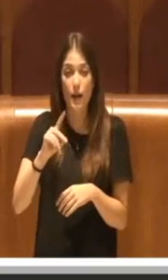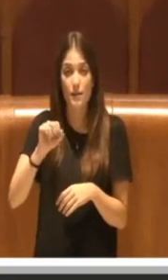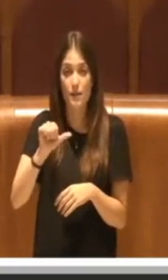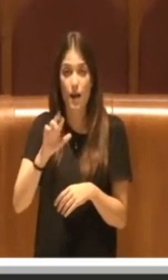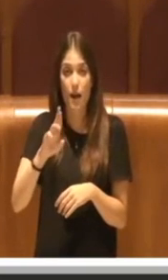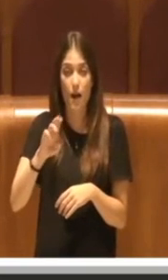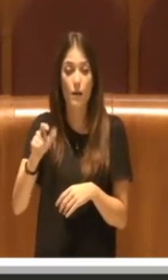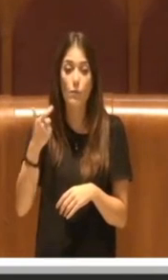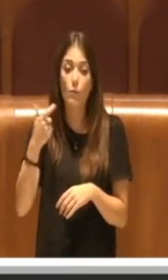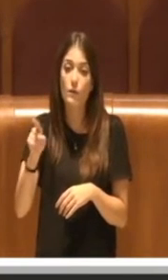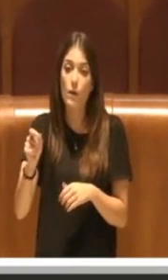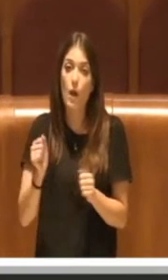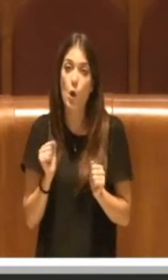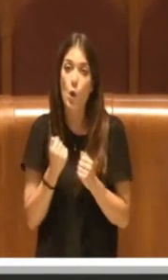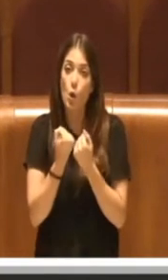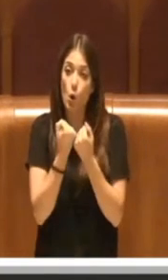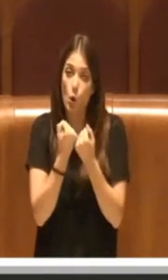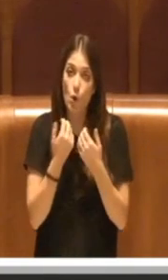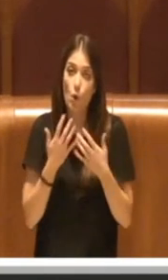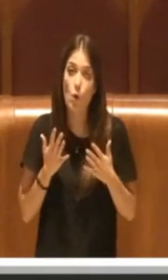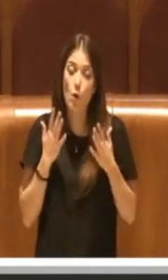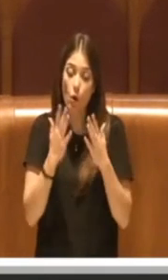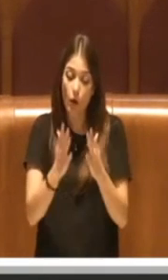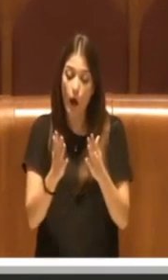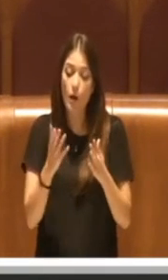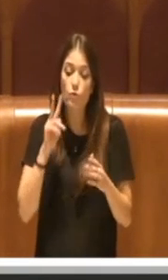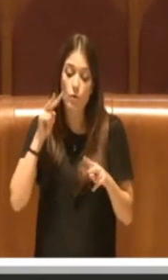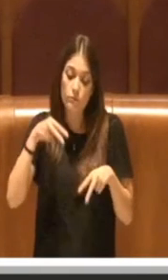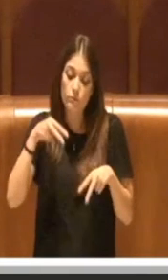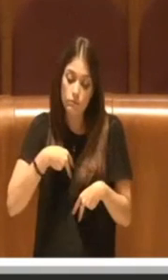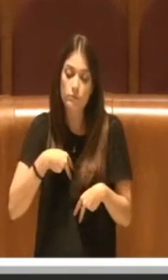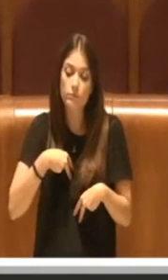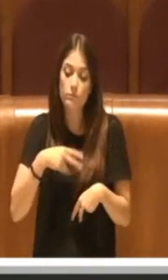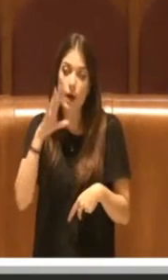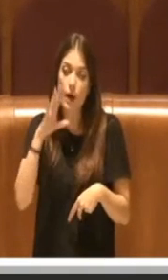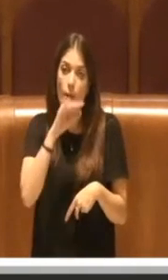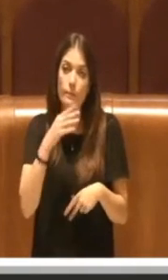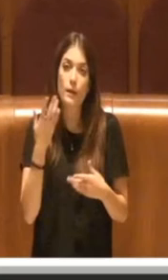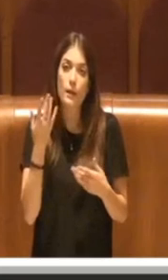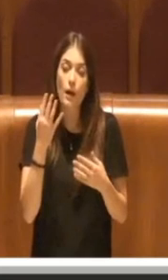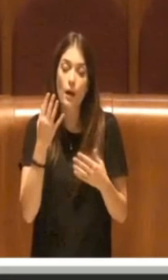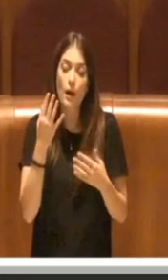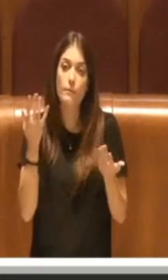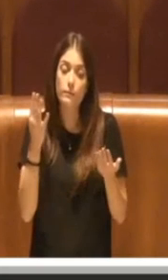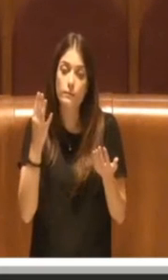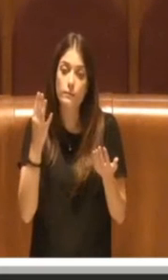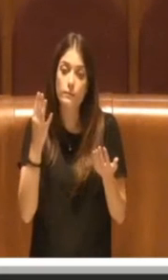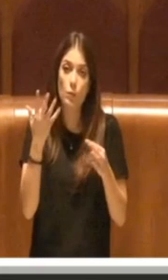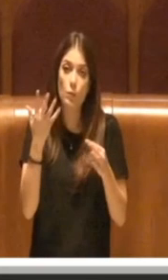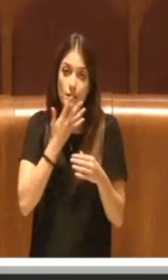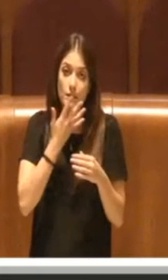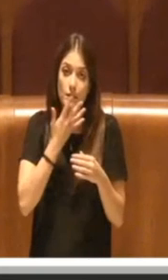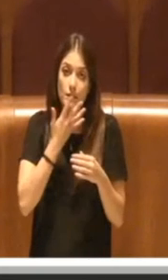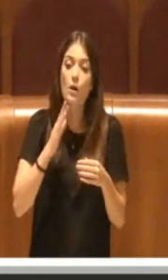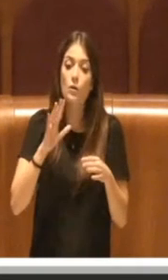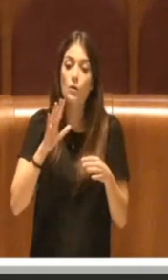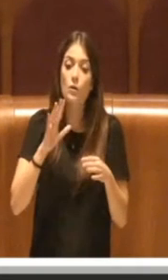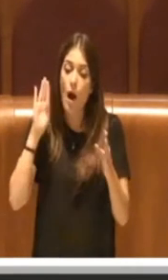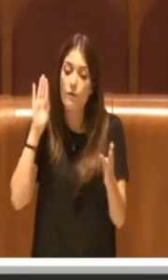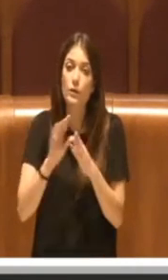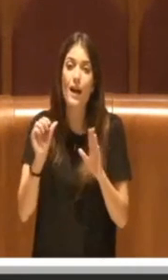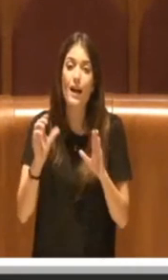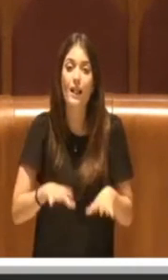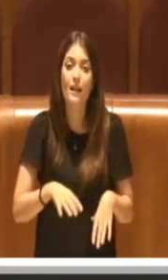aver avuto il coraggio di mettersi in discussione e di affrontare l'inizio di questo piano, di